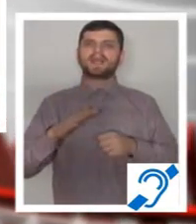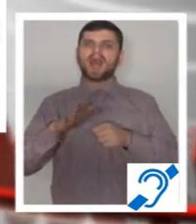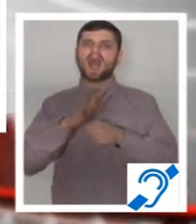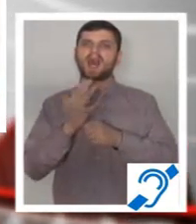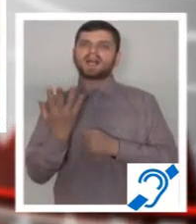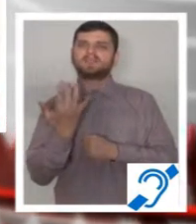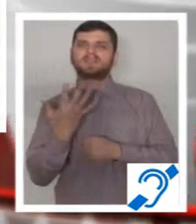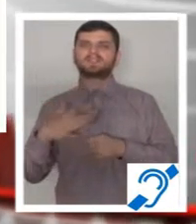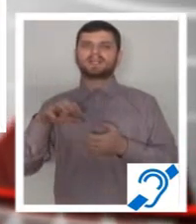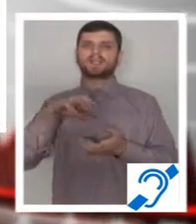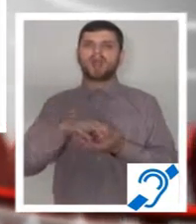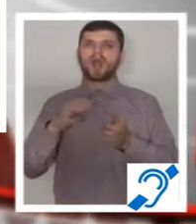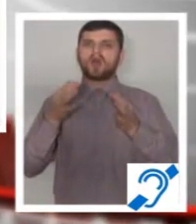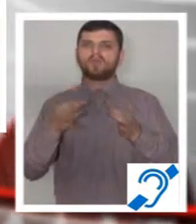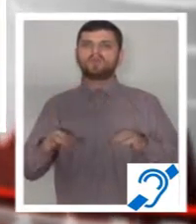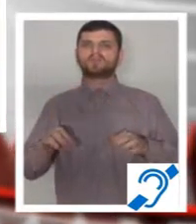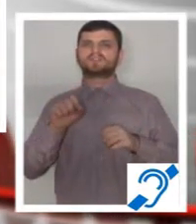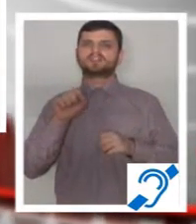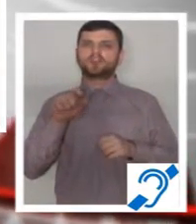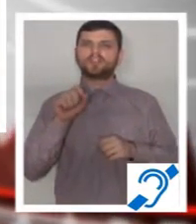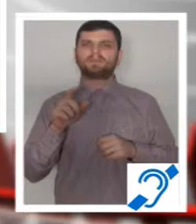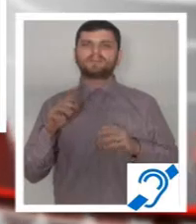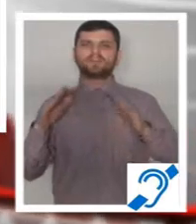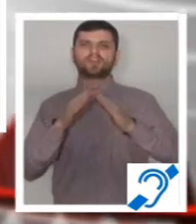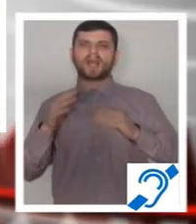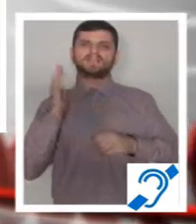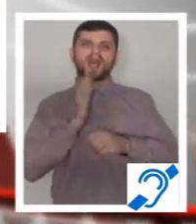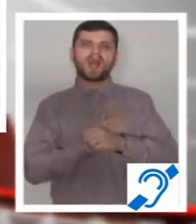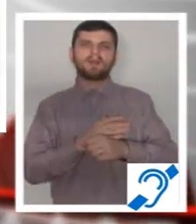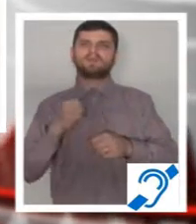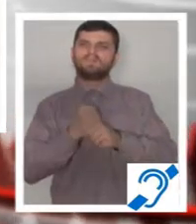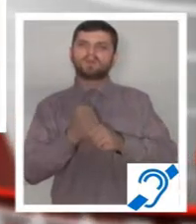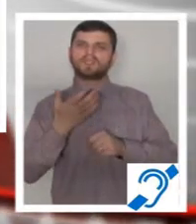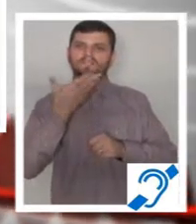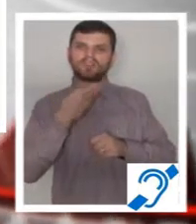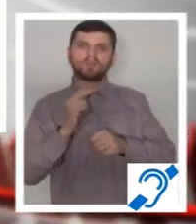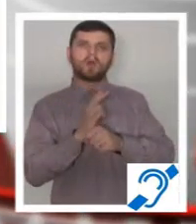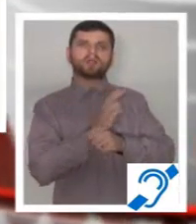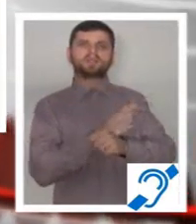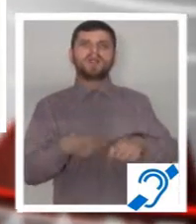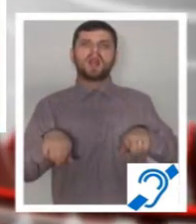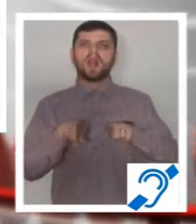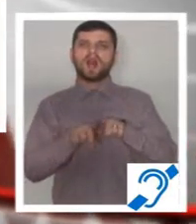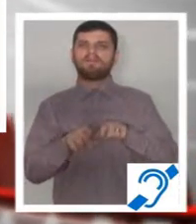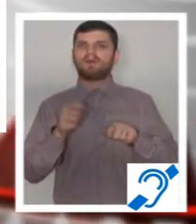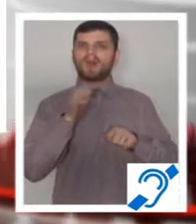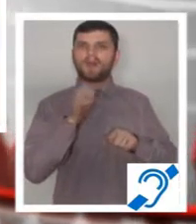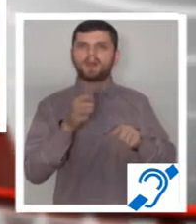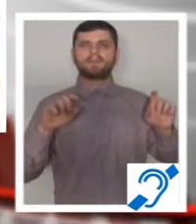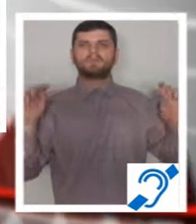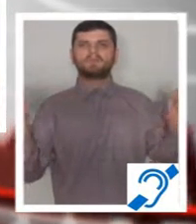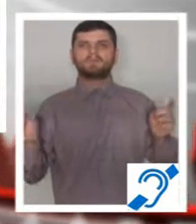locală au fost amplasate 12 căsuțe din lemn executate tradițional, dar și o scenă pe care au evoluat artiși populari.